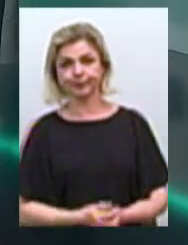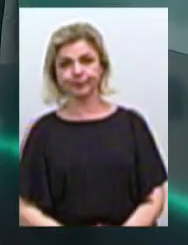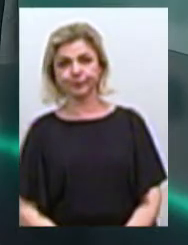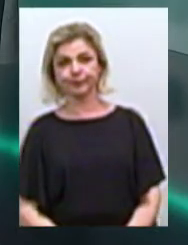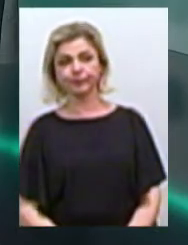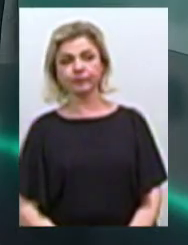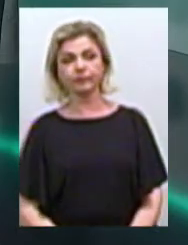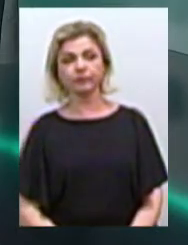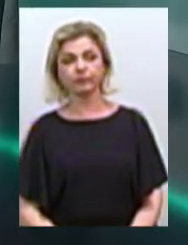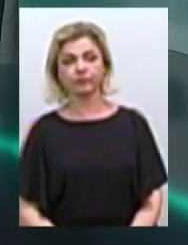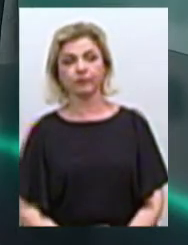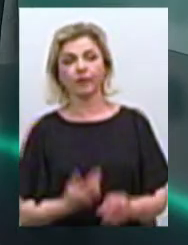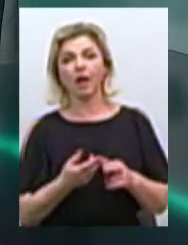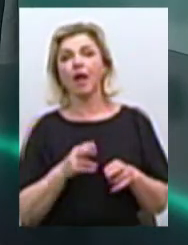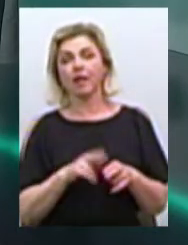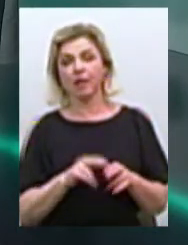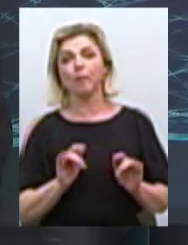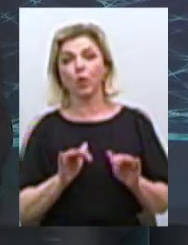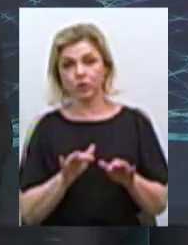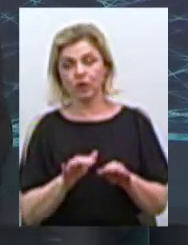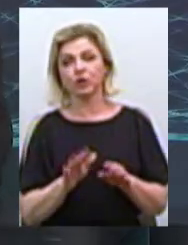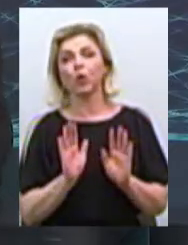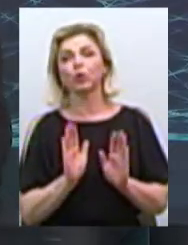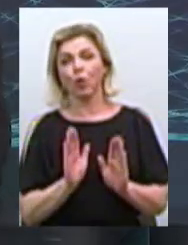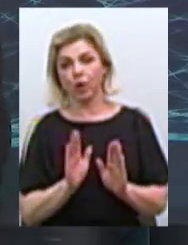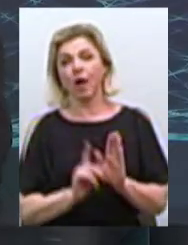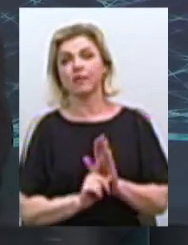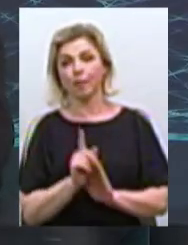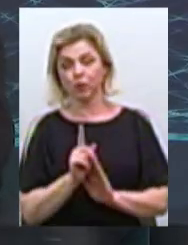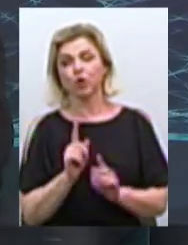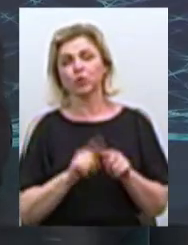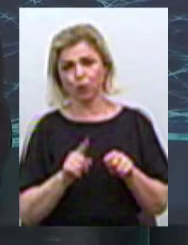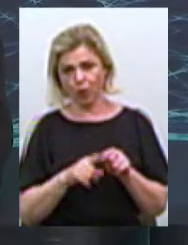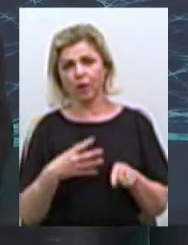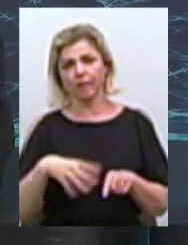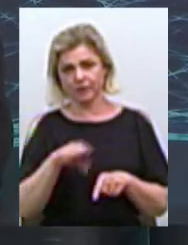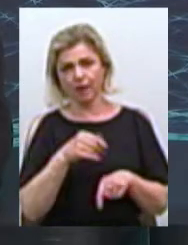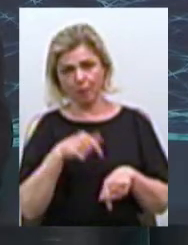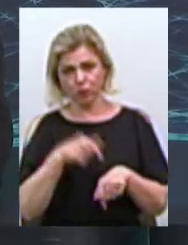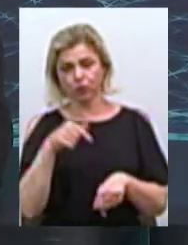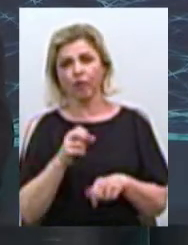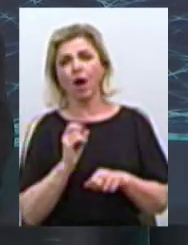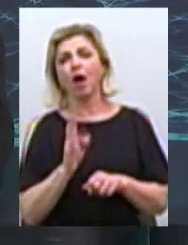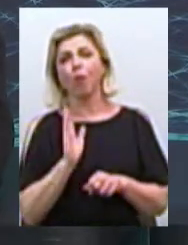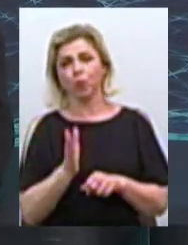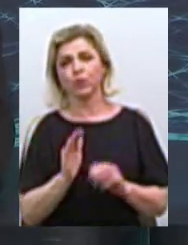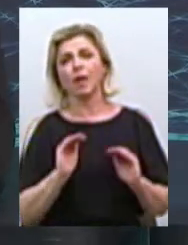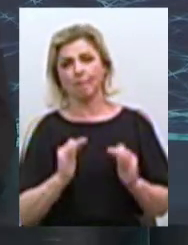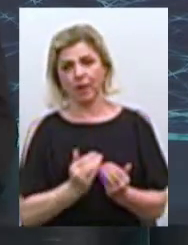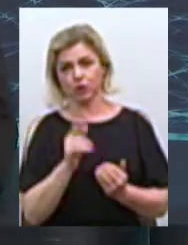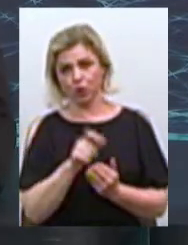цей процес тільки запущен. Ми скоро почувствуємо і побачимо, як стане менше людей, котрим